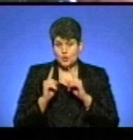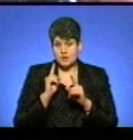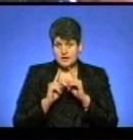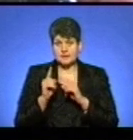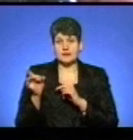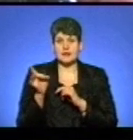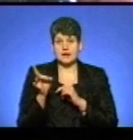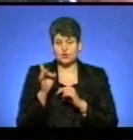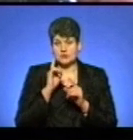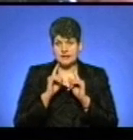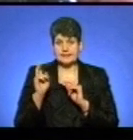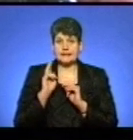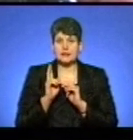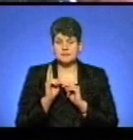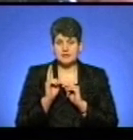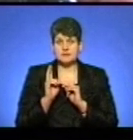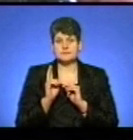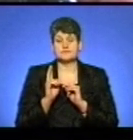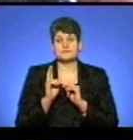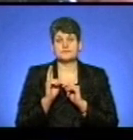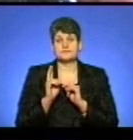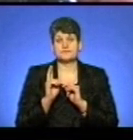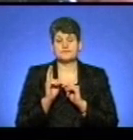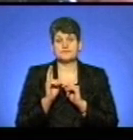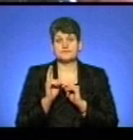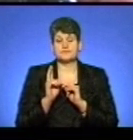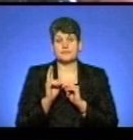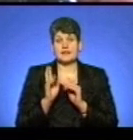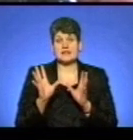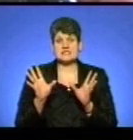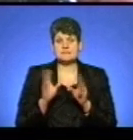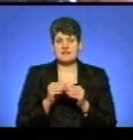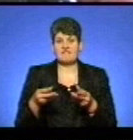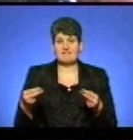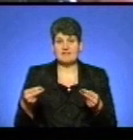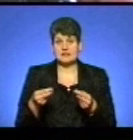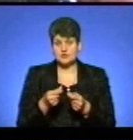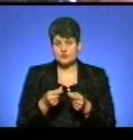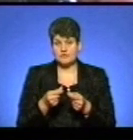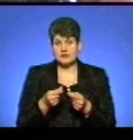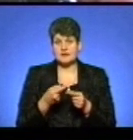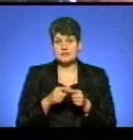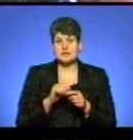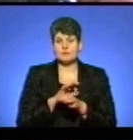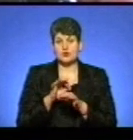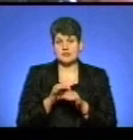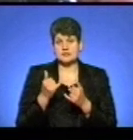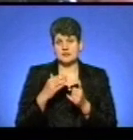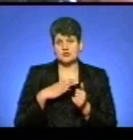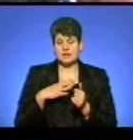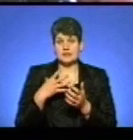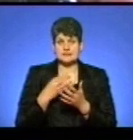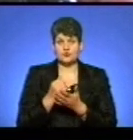районної ради Кременецької у свій фінансуванні. Цей проєкт наразі чекає свого